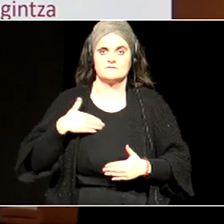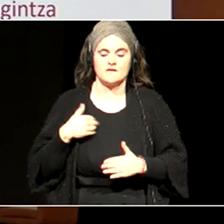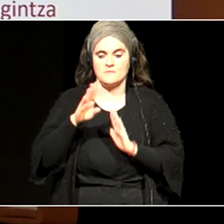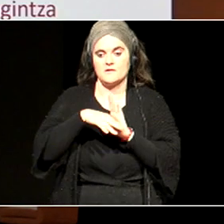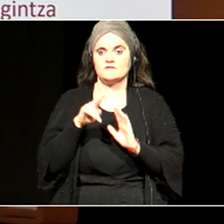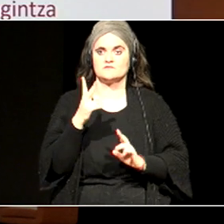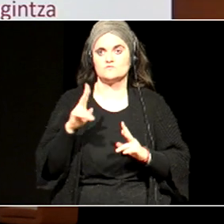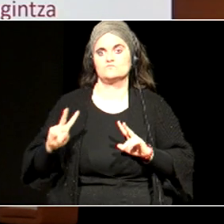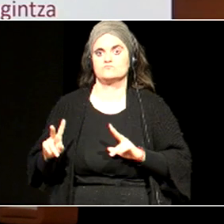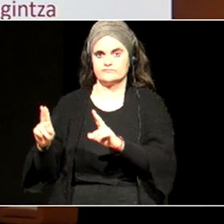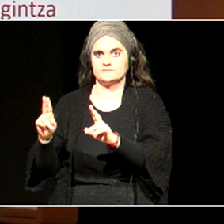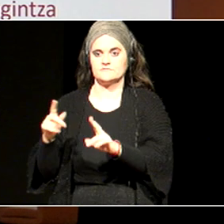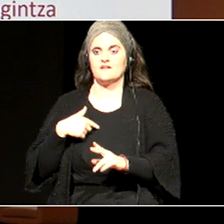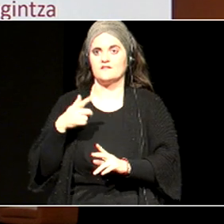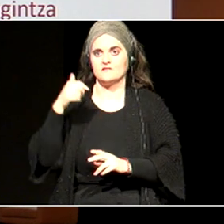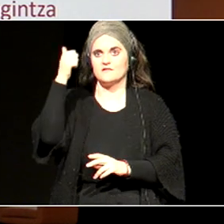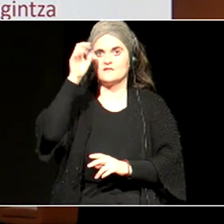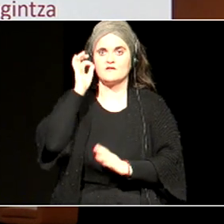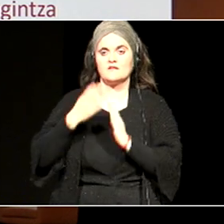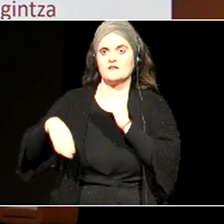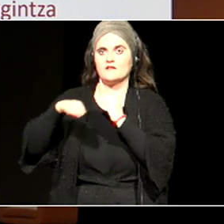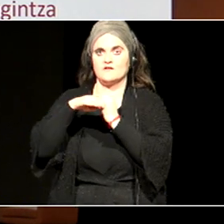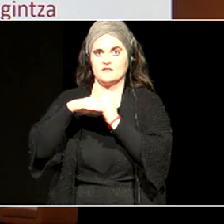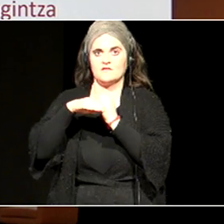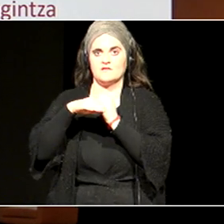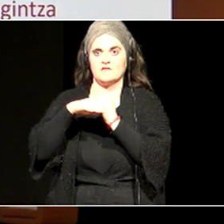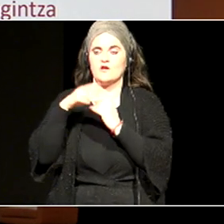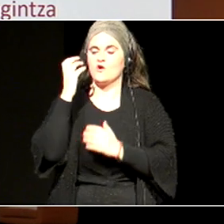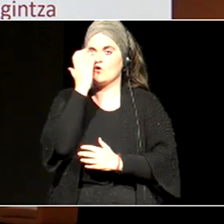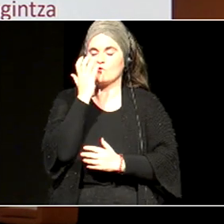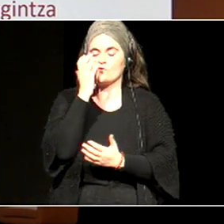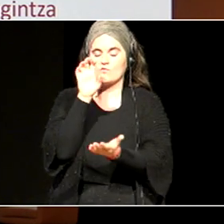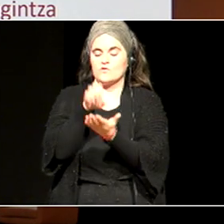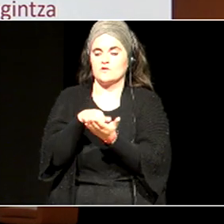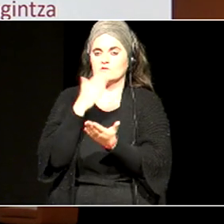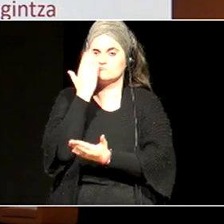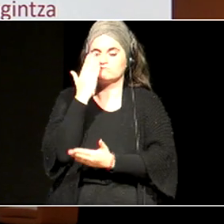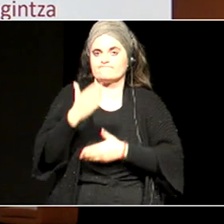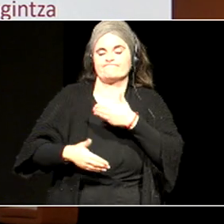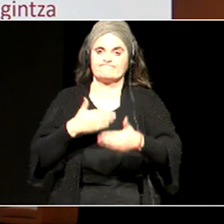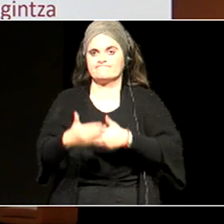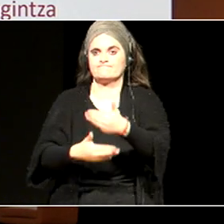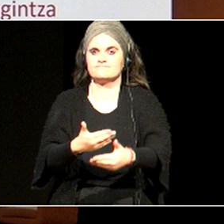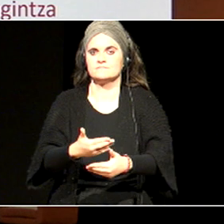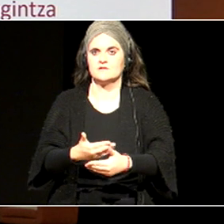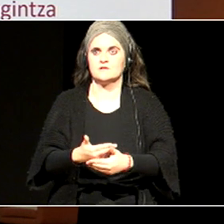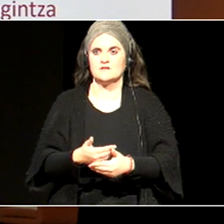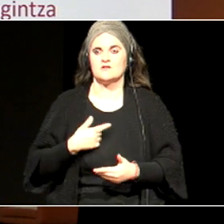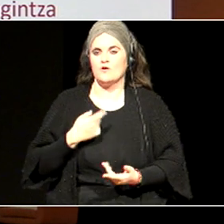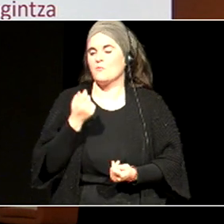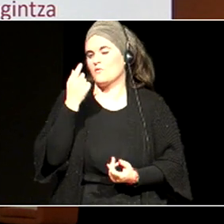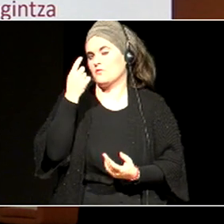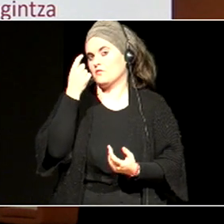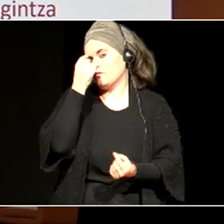horretan, agertzen dira, eskidetzako eskolaren bidean, aurrera egiteko, onarrisko elementuak, horien inguruan orain, zertzelada batzuk